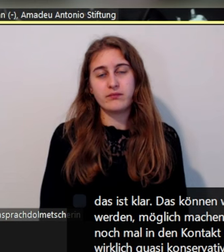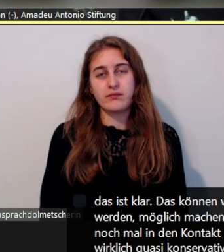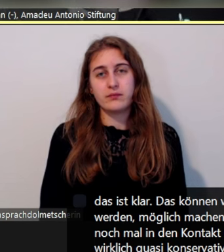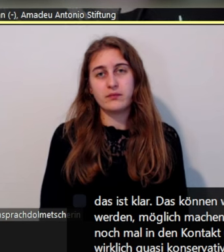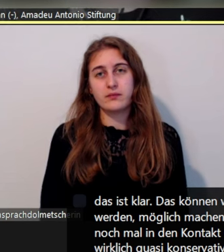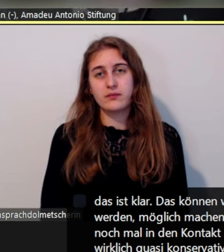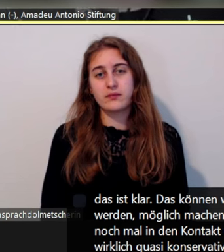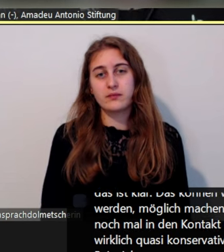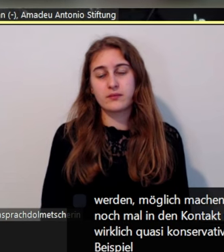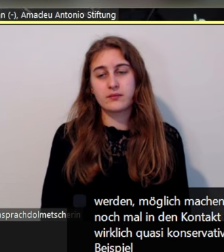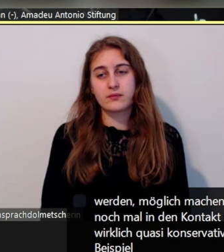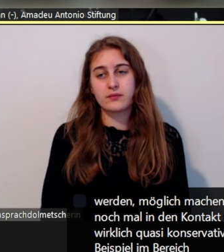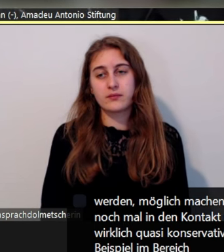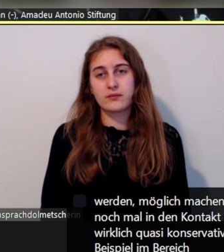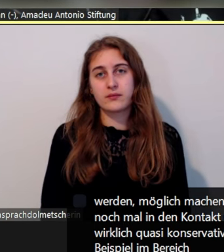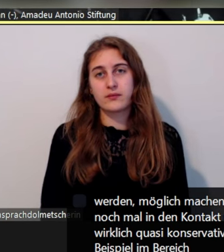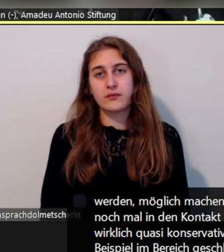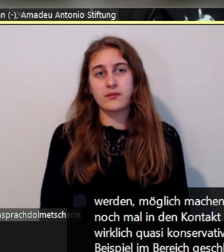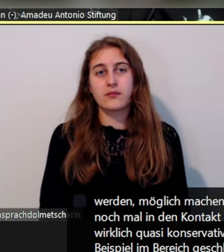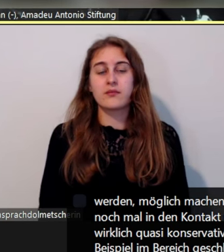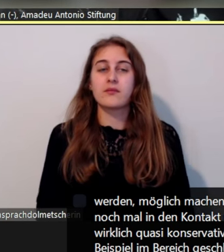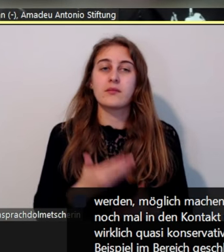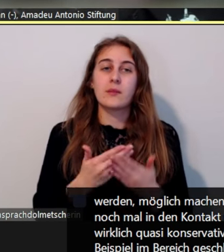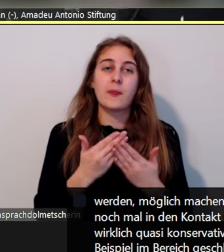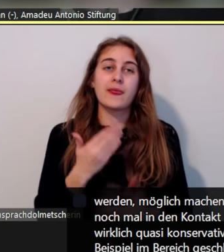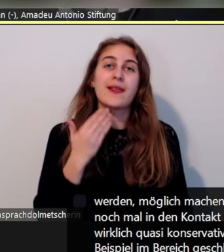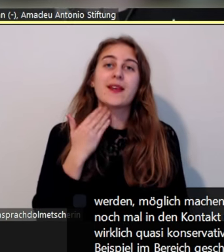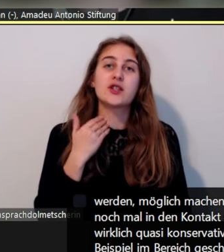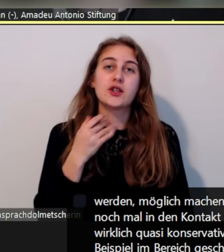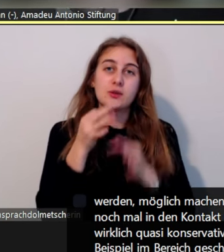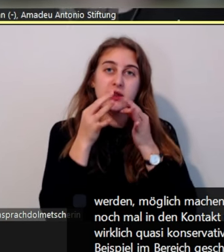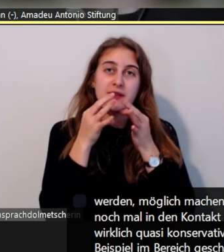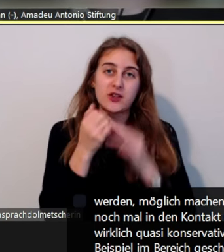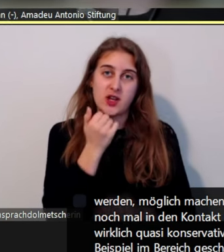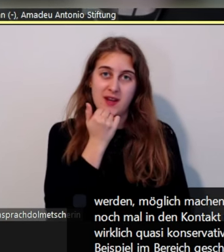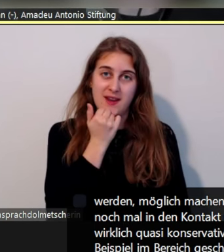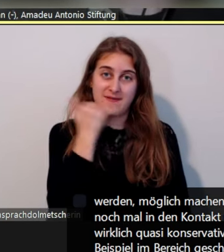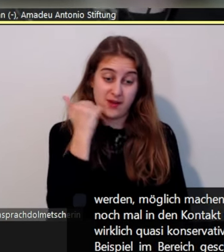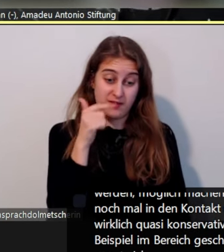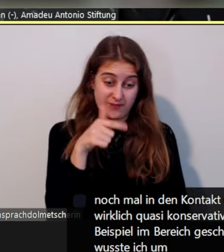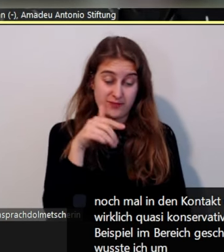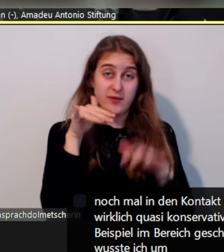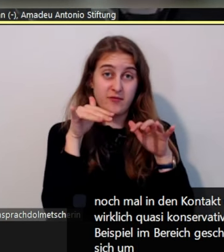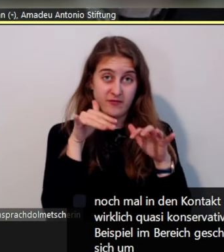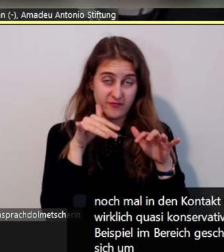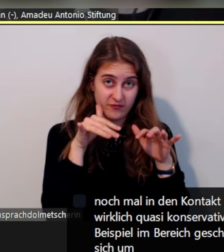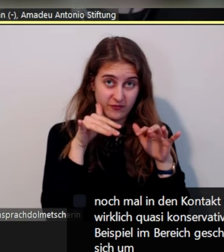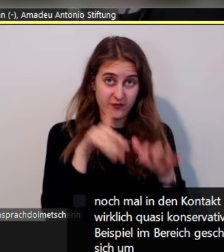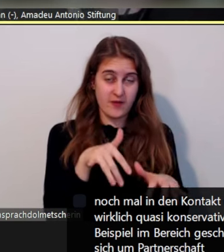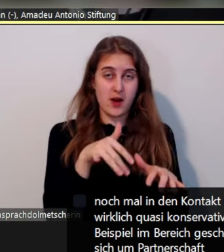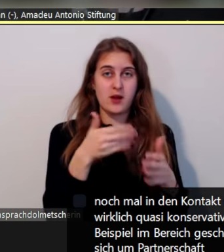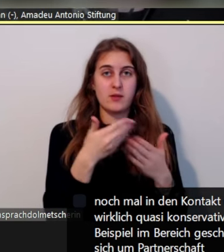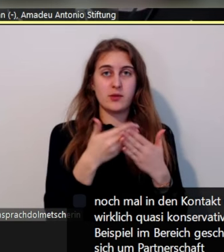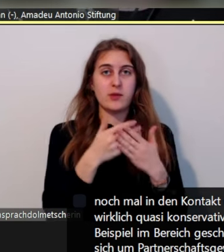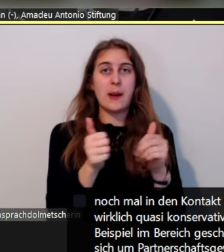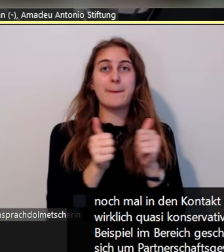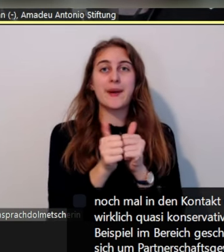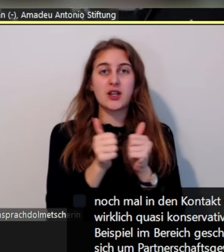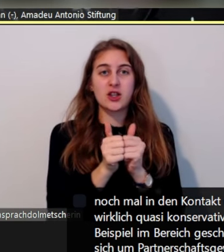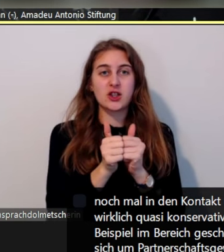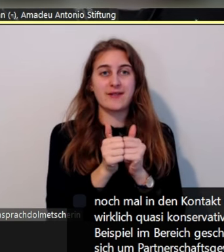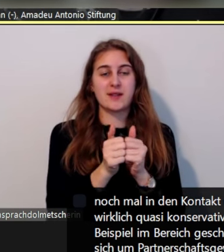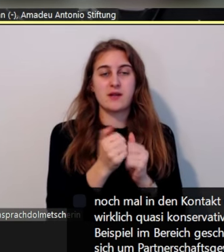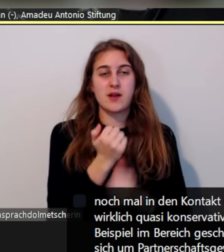zum Beispiel im Bereich geschlechtsspezifische Gewaltvorfälle haben, wo es sich um Partnerschaftsgewalt, sozialen